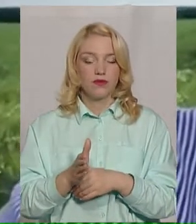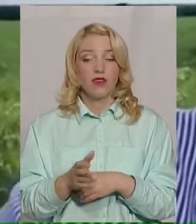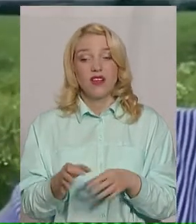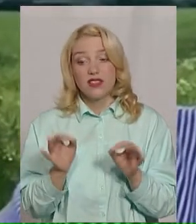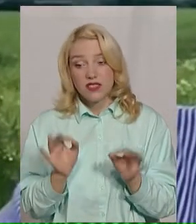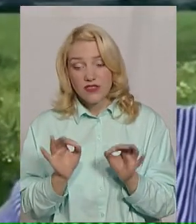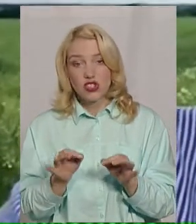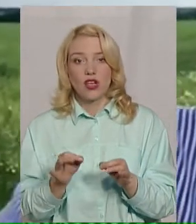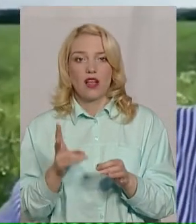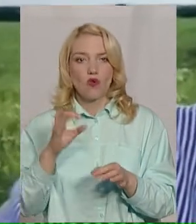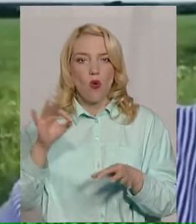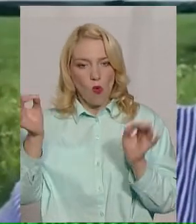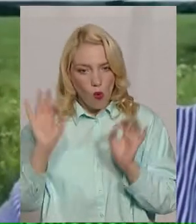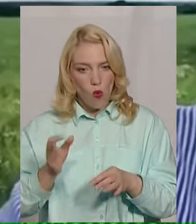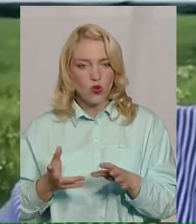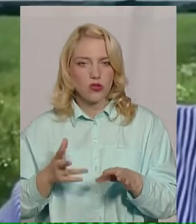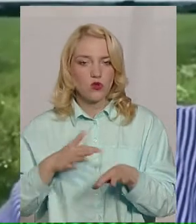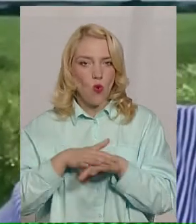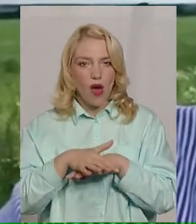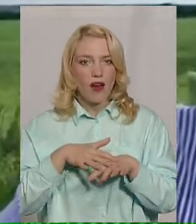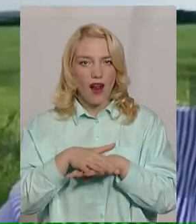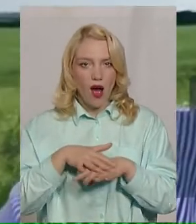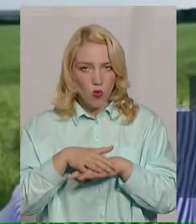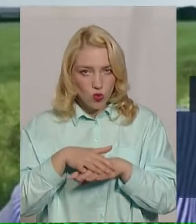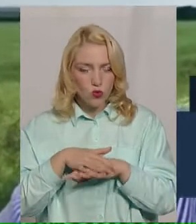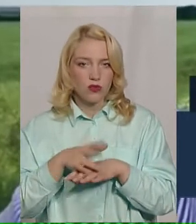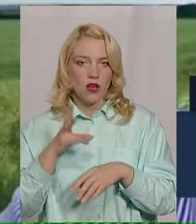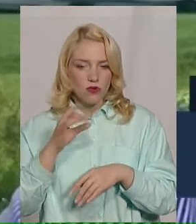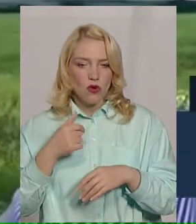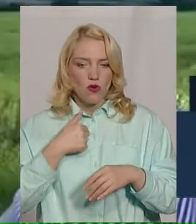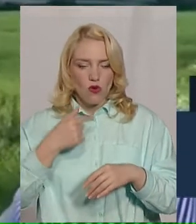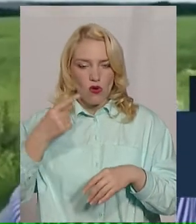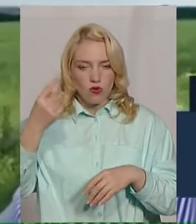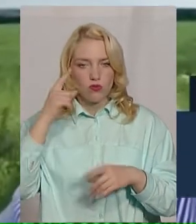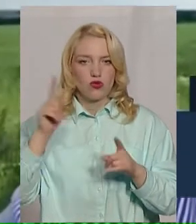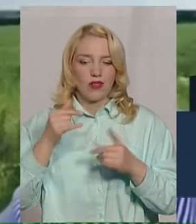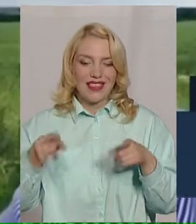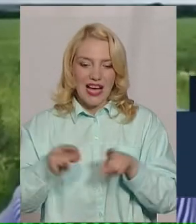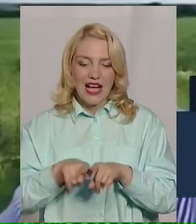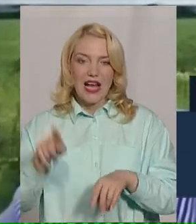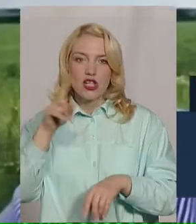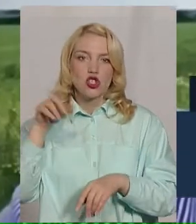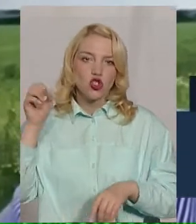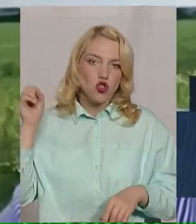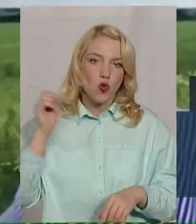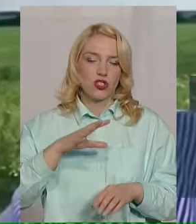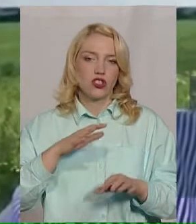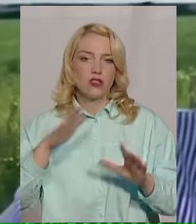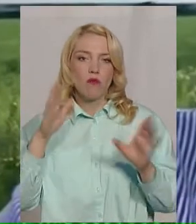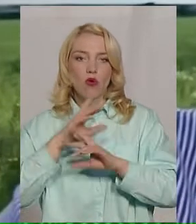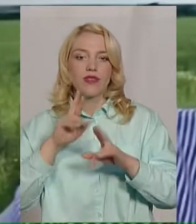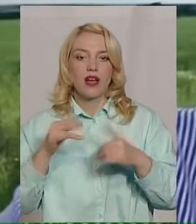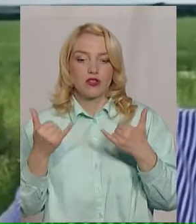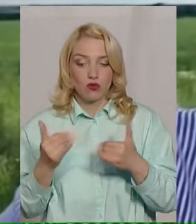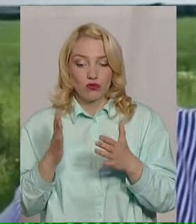по осяні рахують. Ось, але надіємося, що така сонячна погода, як і сьогодні, буде і